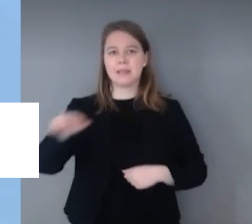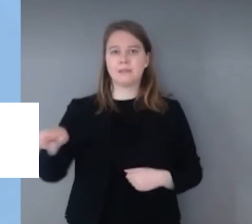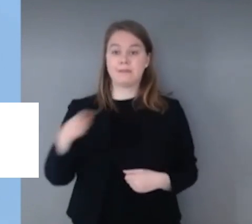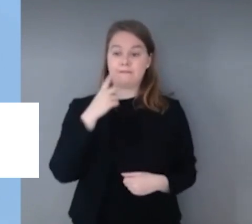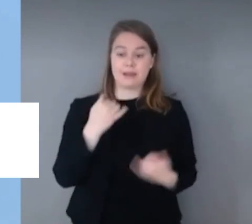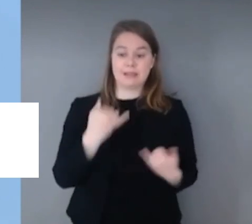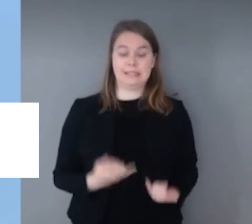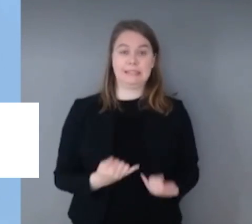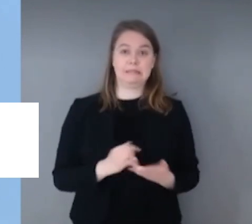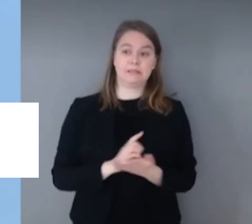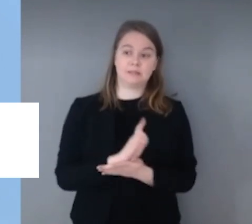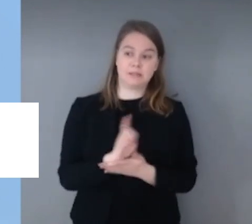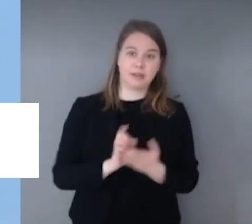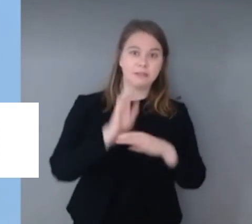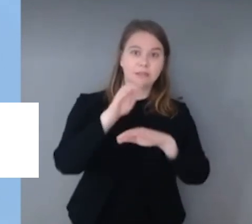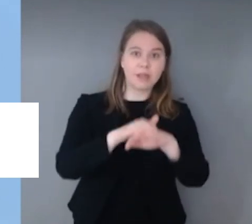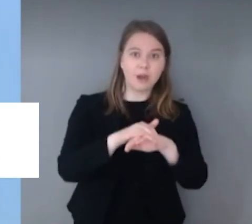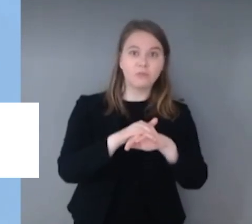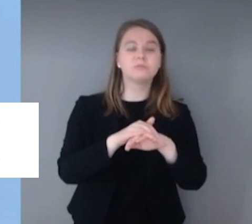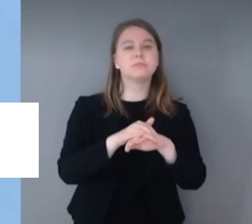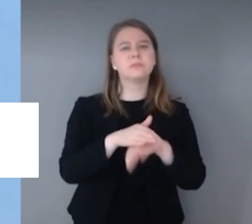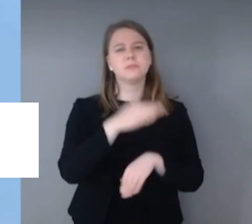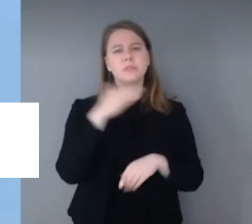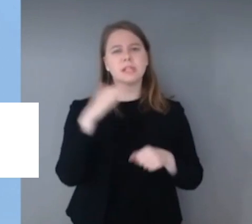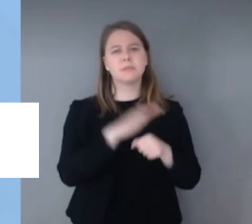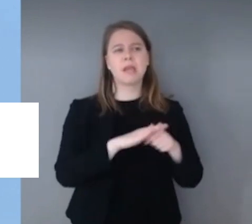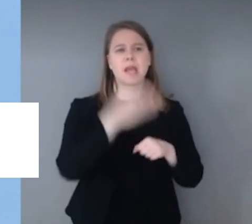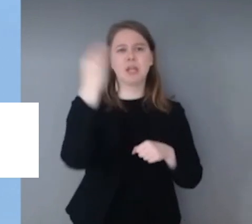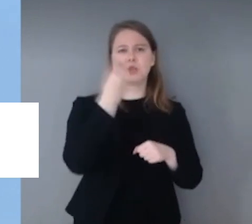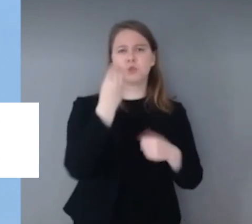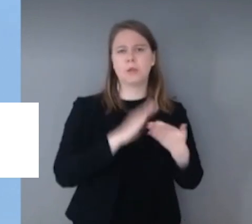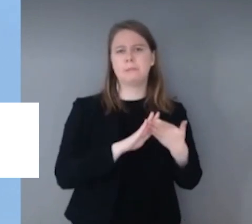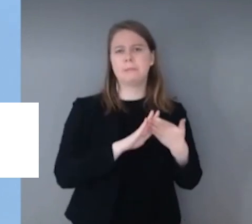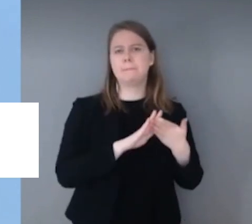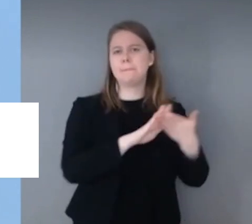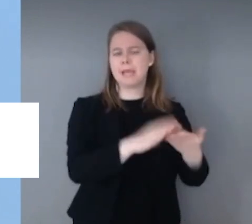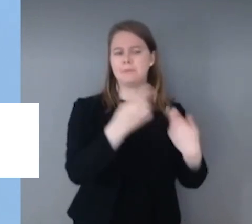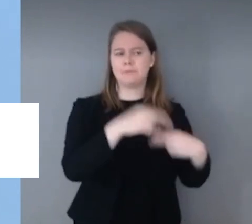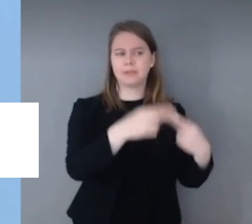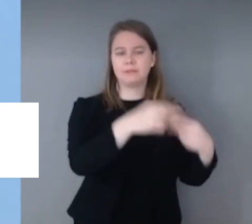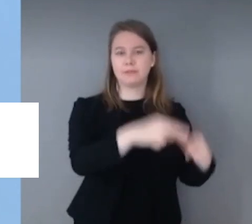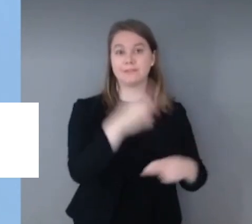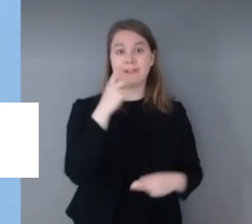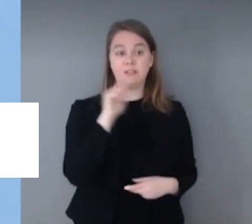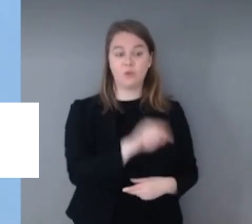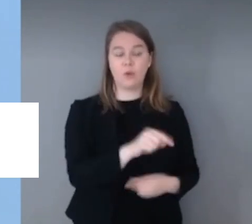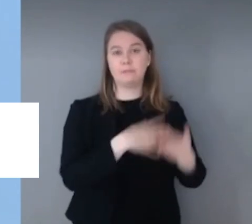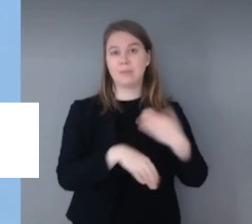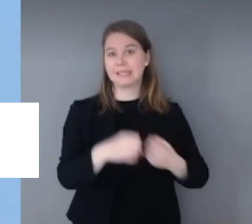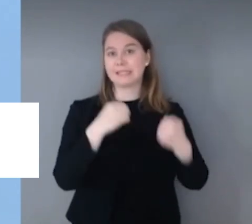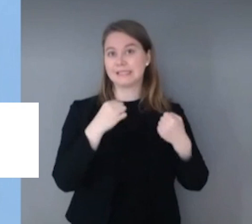merken, dass viele eher im Bereich der Schule verbleiben, weil dort etwas mehr an Sicherheit da ist. Hier wird die